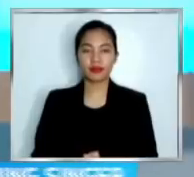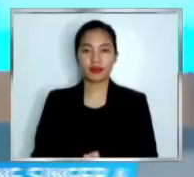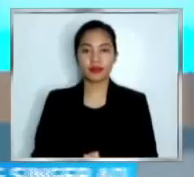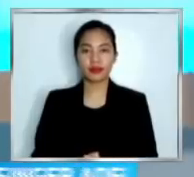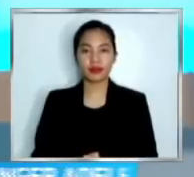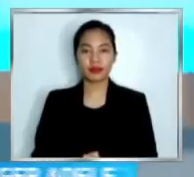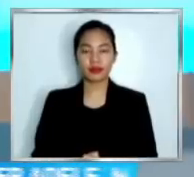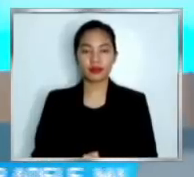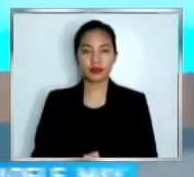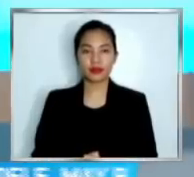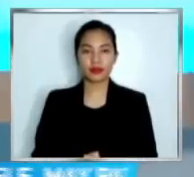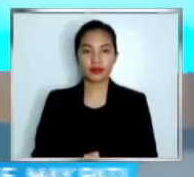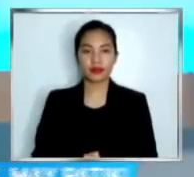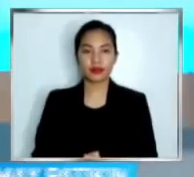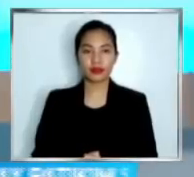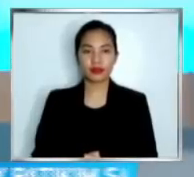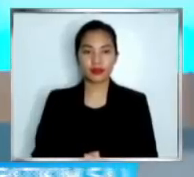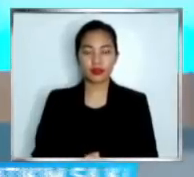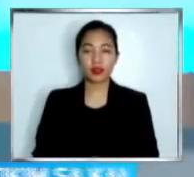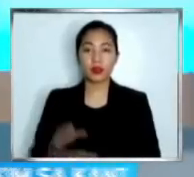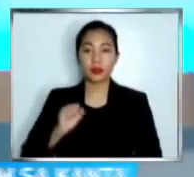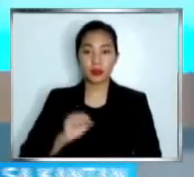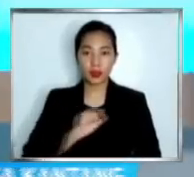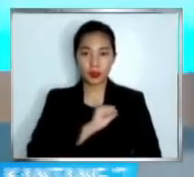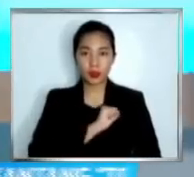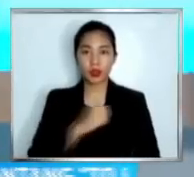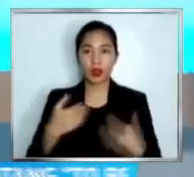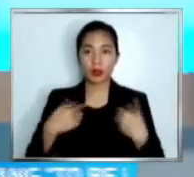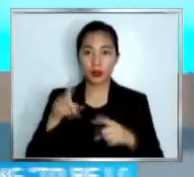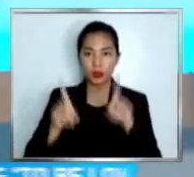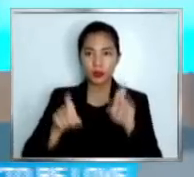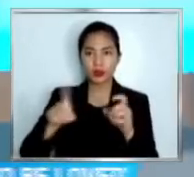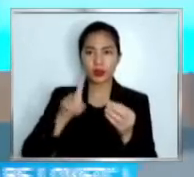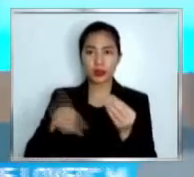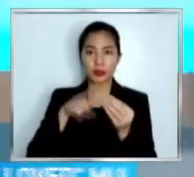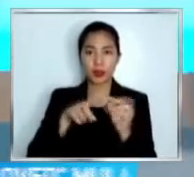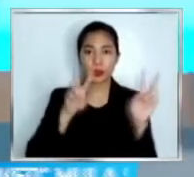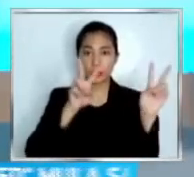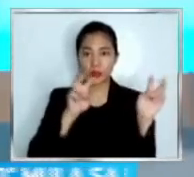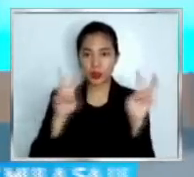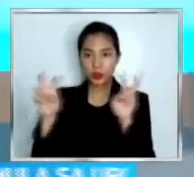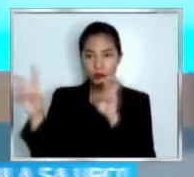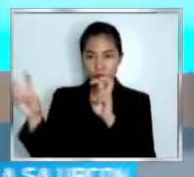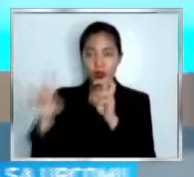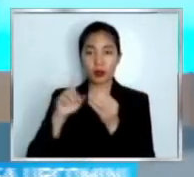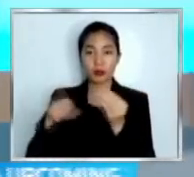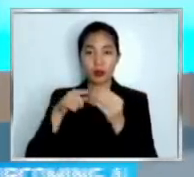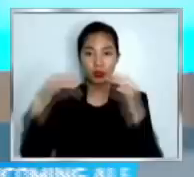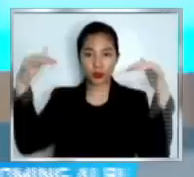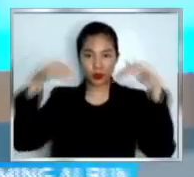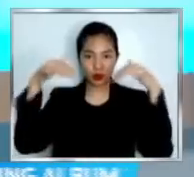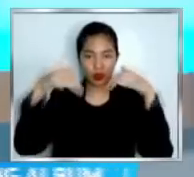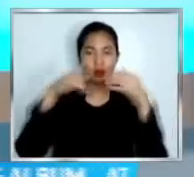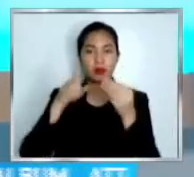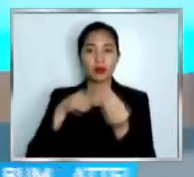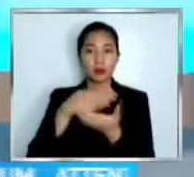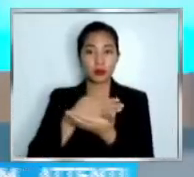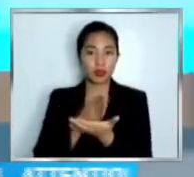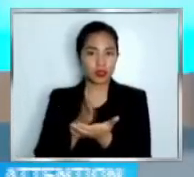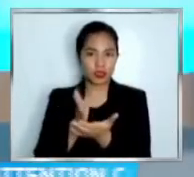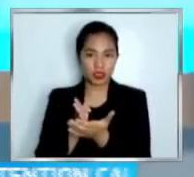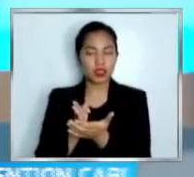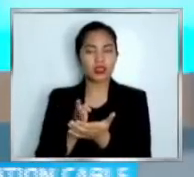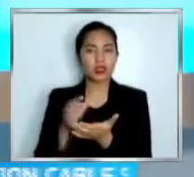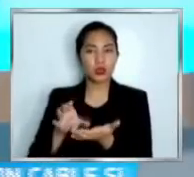Ilang isyo ang kinwestiyon ng mga senador sa pagdinig kaugnay sa 2022 national budget. Kabilang dyan kung kasama ba sa pondo ng Department of Health